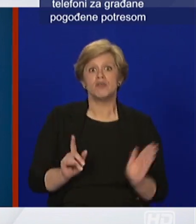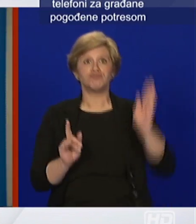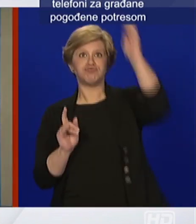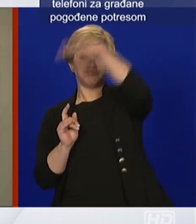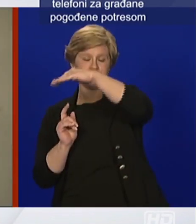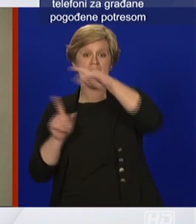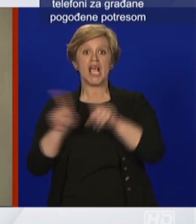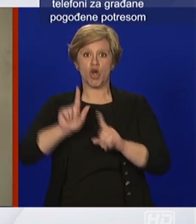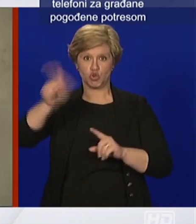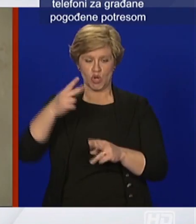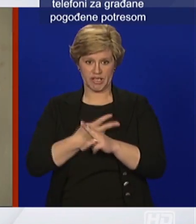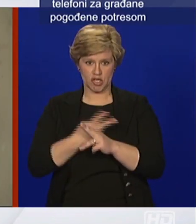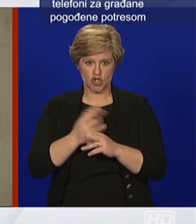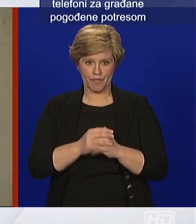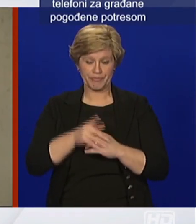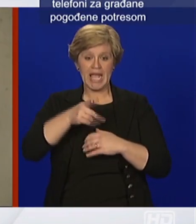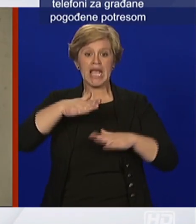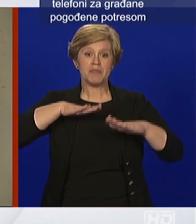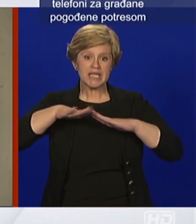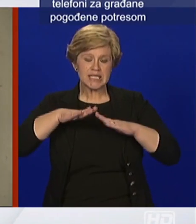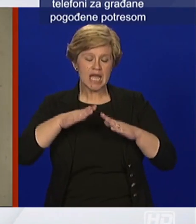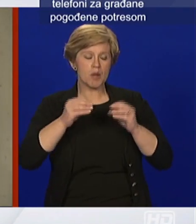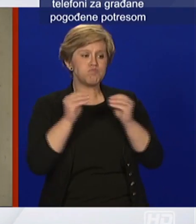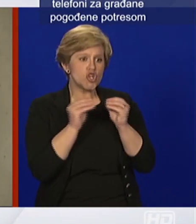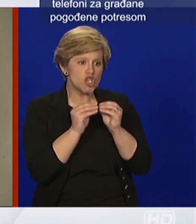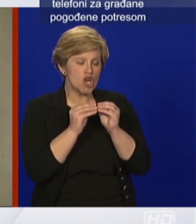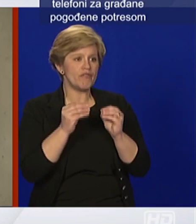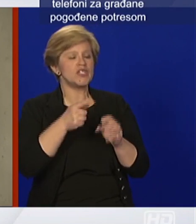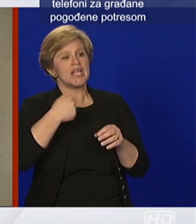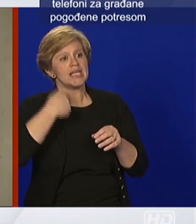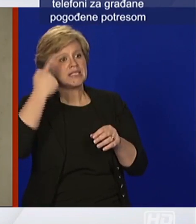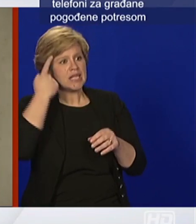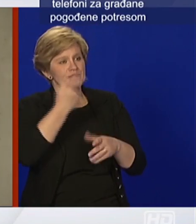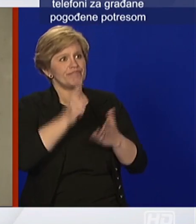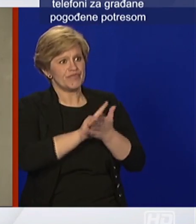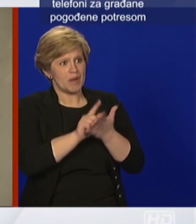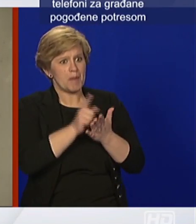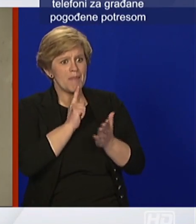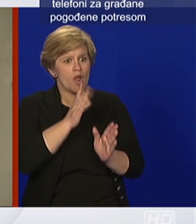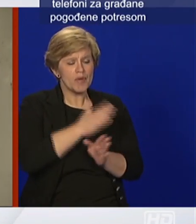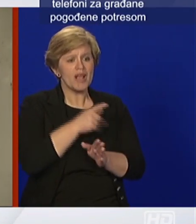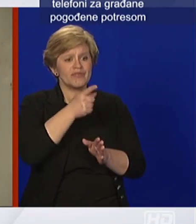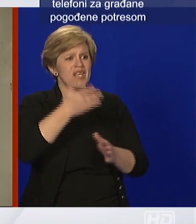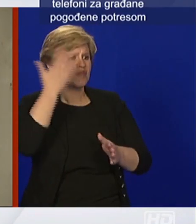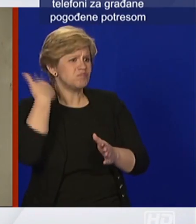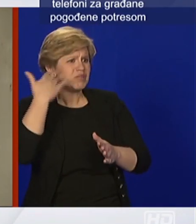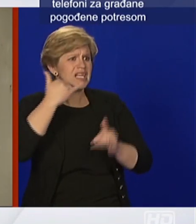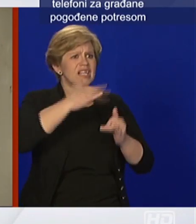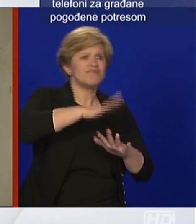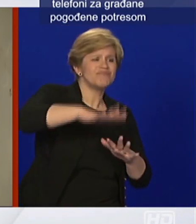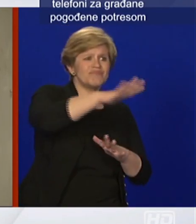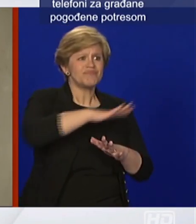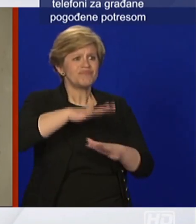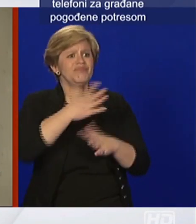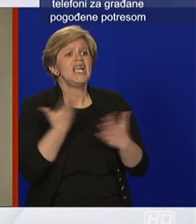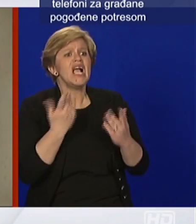Ministar Božinović znam da je još malo vremena već malo vremena prošlo ali vi ste bili na terenu pa evo kakva je situacija koliko se građani pridržavaju